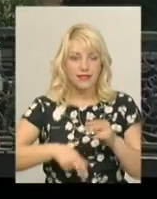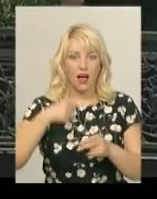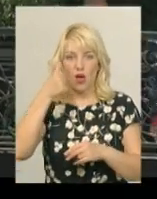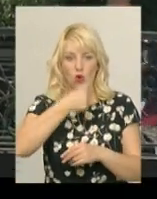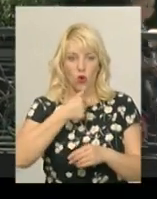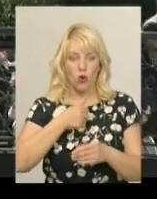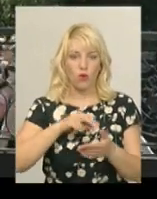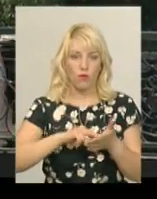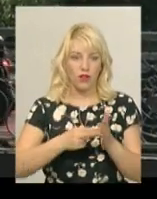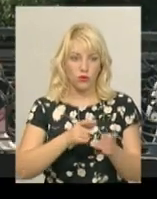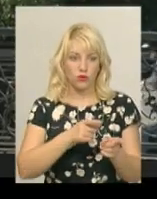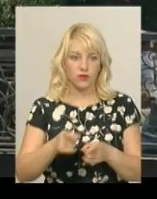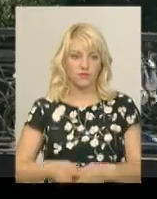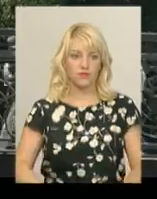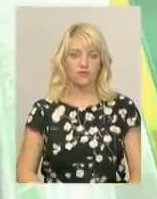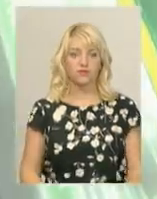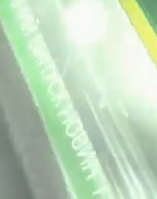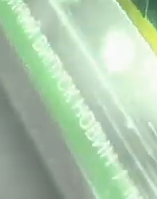Володимир Паламар. Новини Поділля Центр.